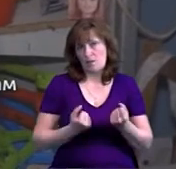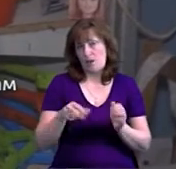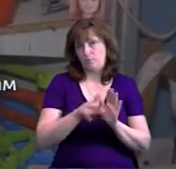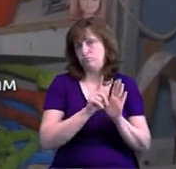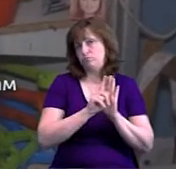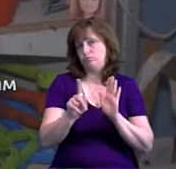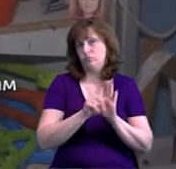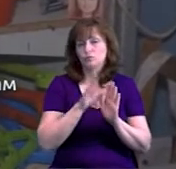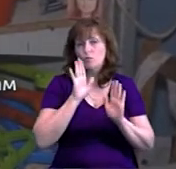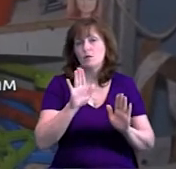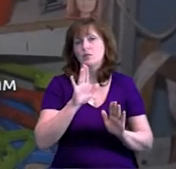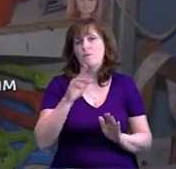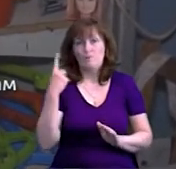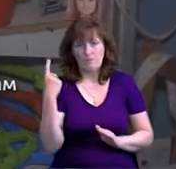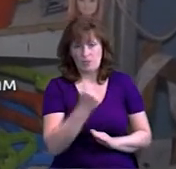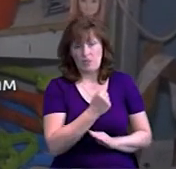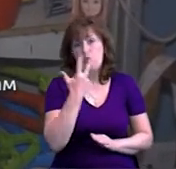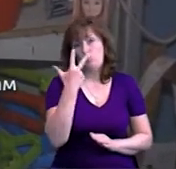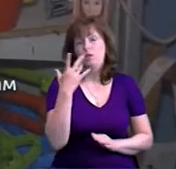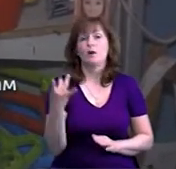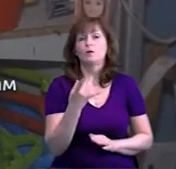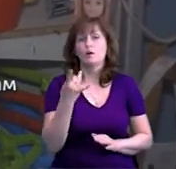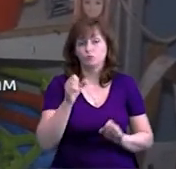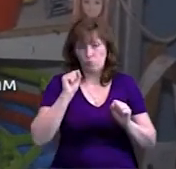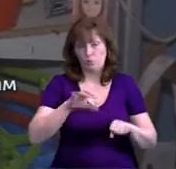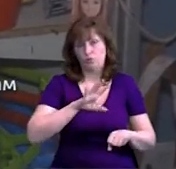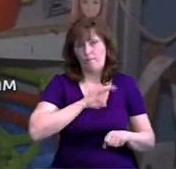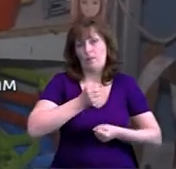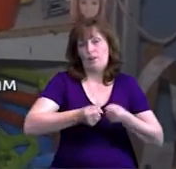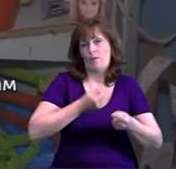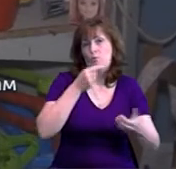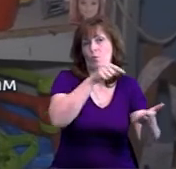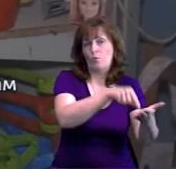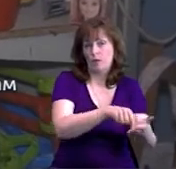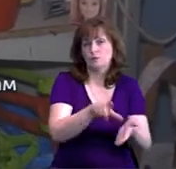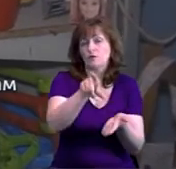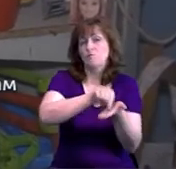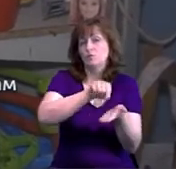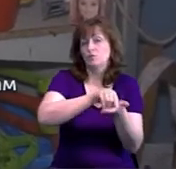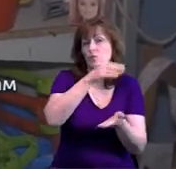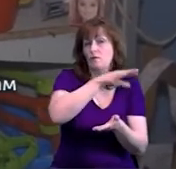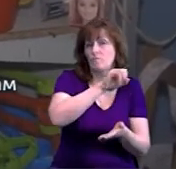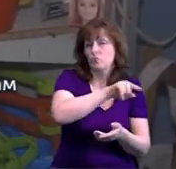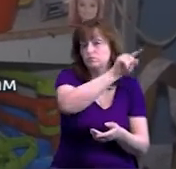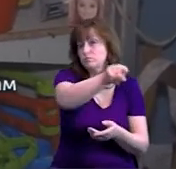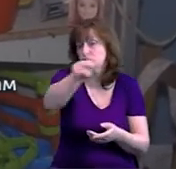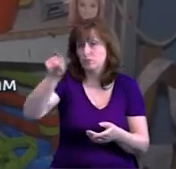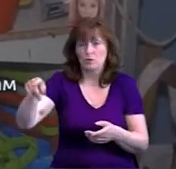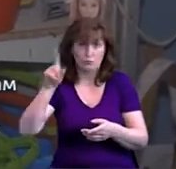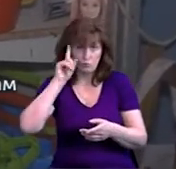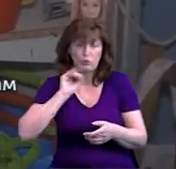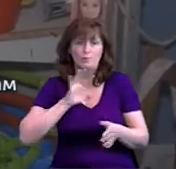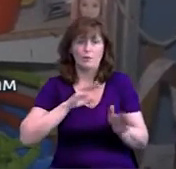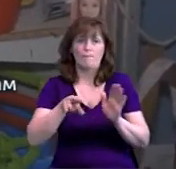щоб хоча б разу-три в тиждень ходив, щоб можна було добратися і в пенсіонний побуть, і везде побуть. Всі